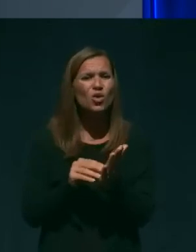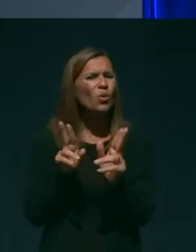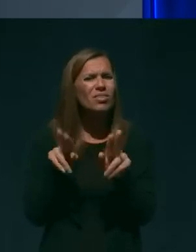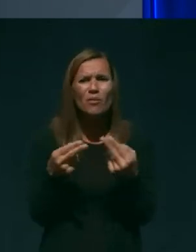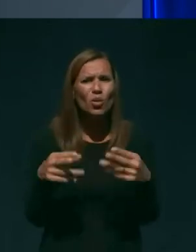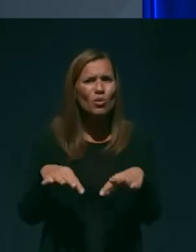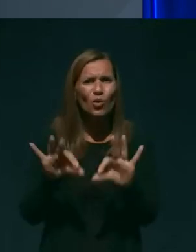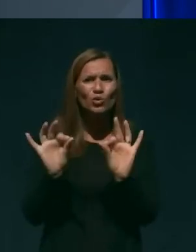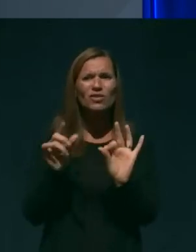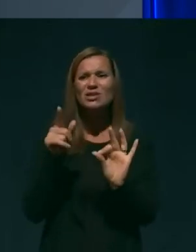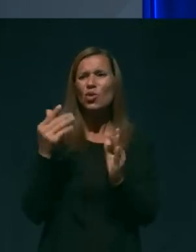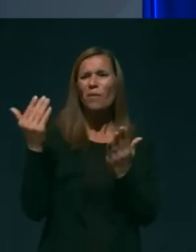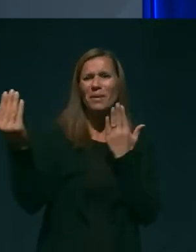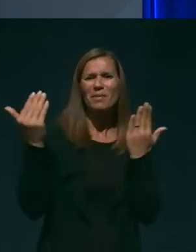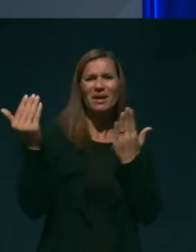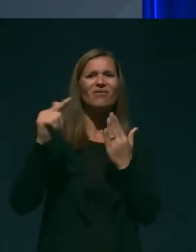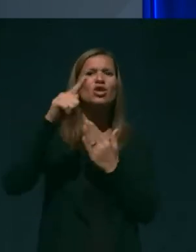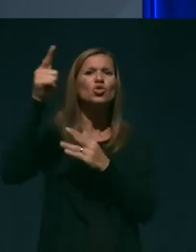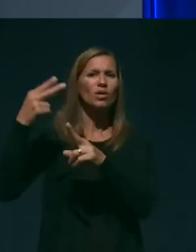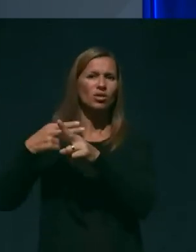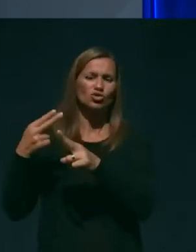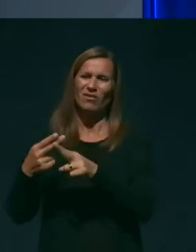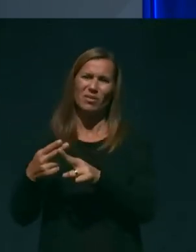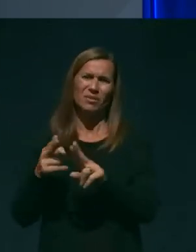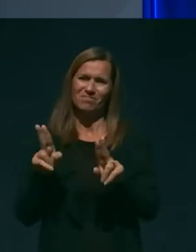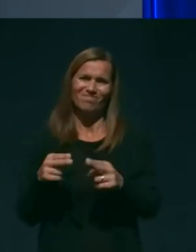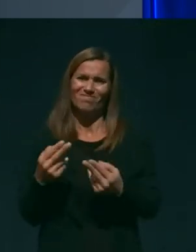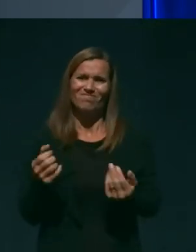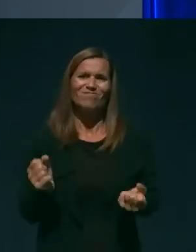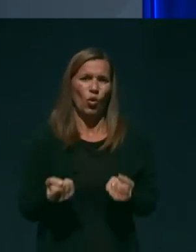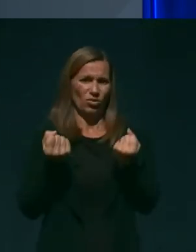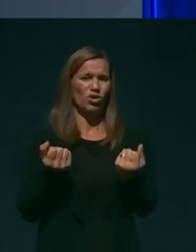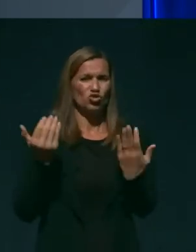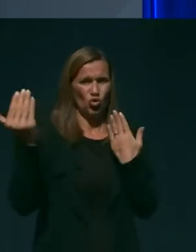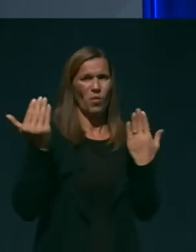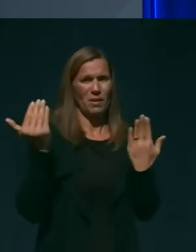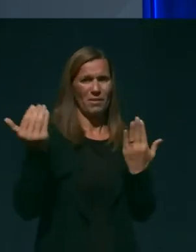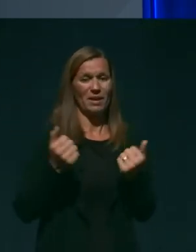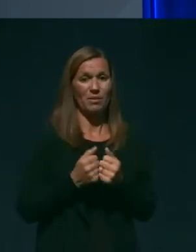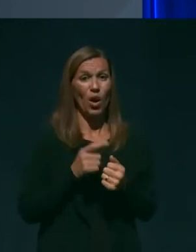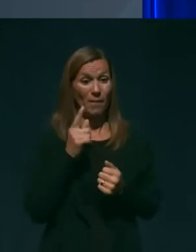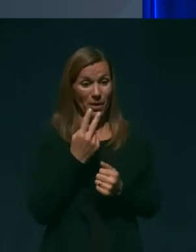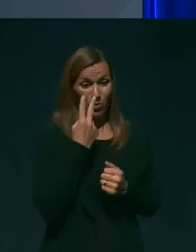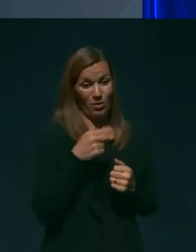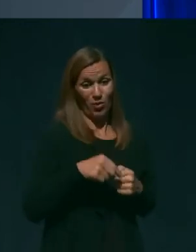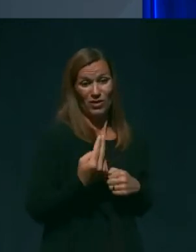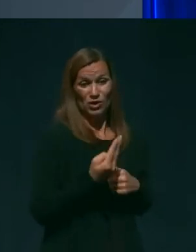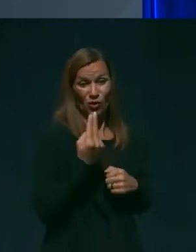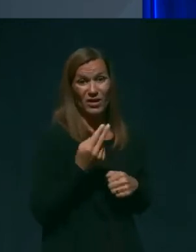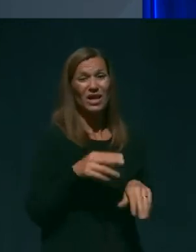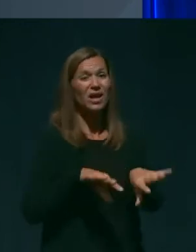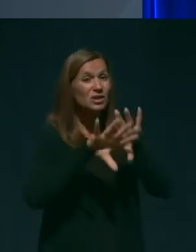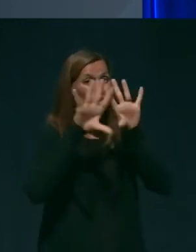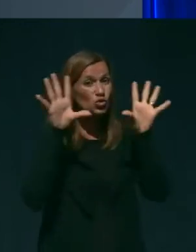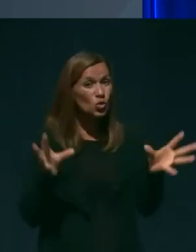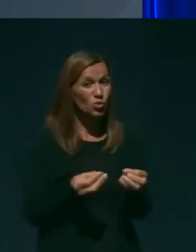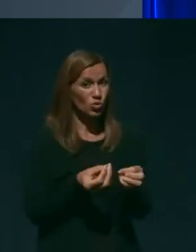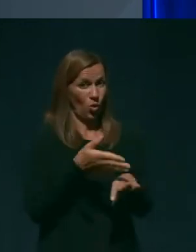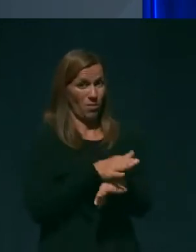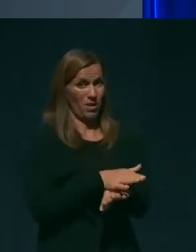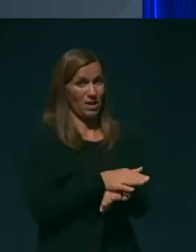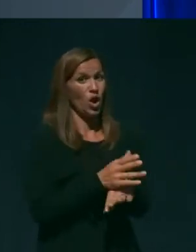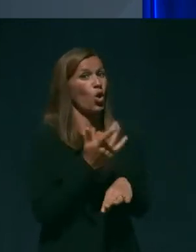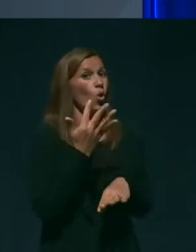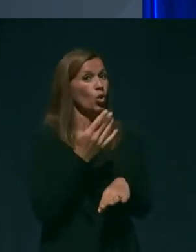te primerjave otežene. Ampak, če v Sloveniji pogledamo, kakšen delež od celokupno umrlih je umrl v